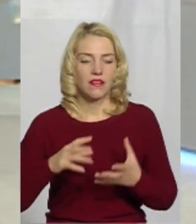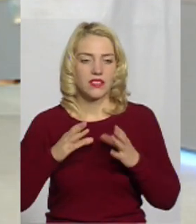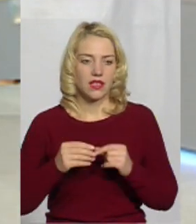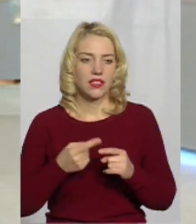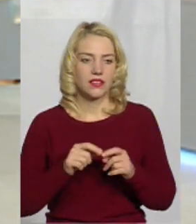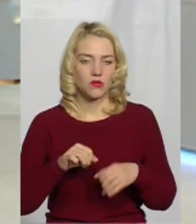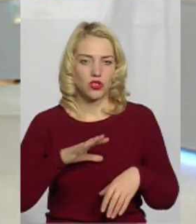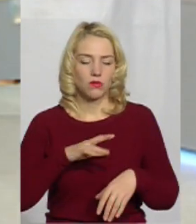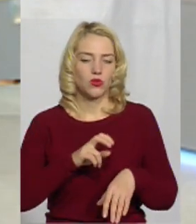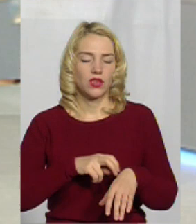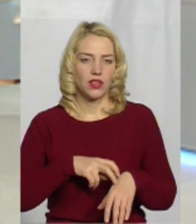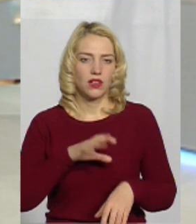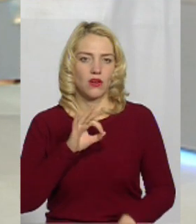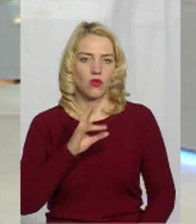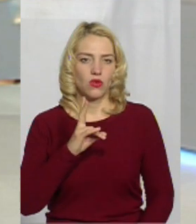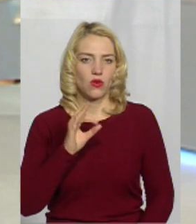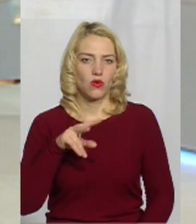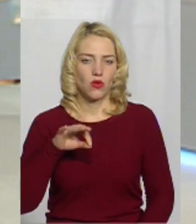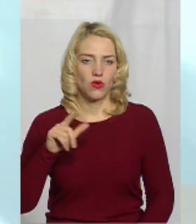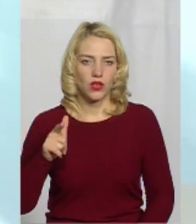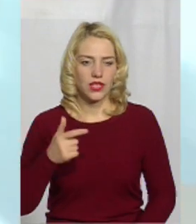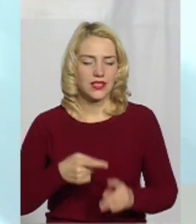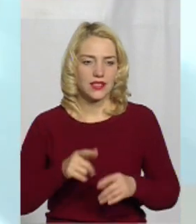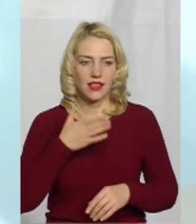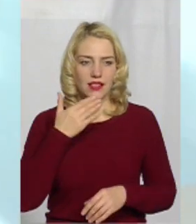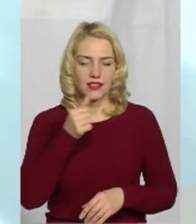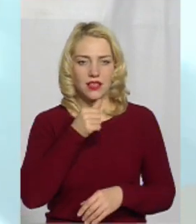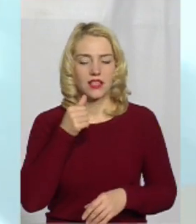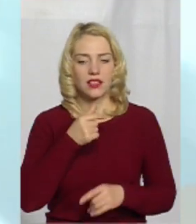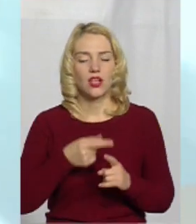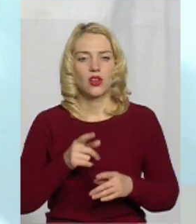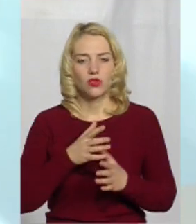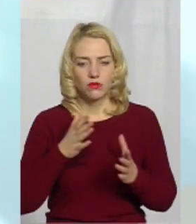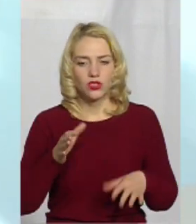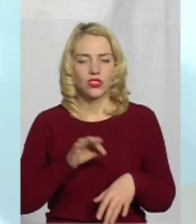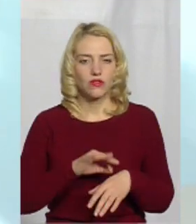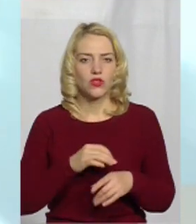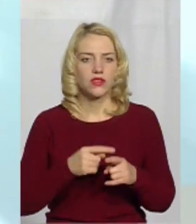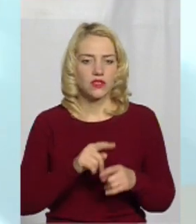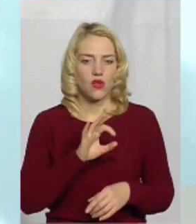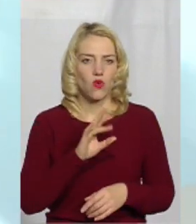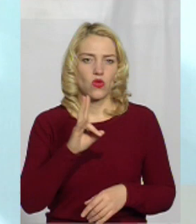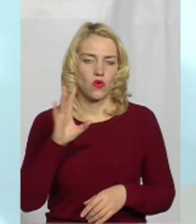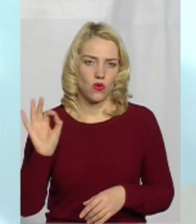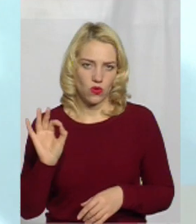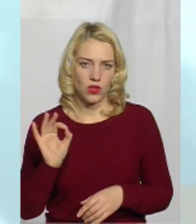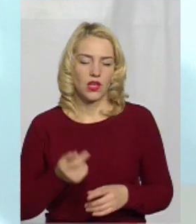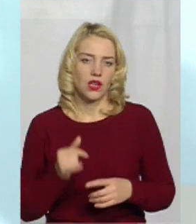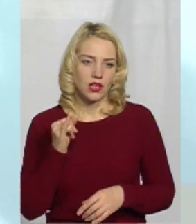-онколог, тому що, в принципі, не секрет, але більшість хворих цих – це все-таки онкологічні хворі. І це